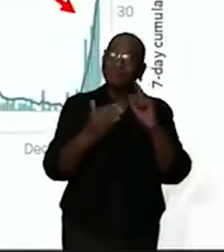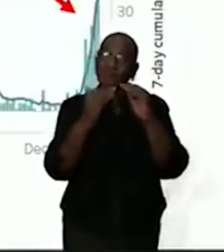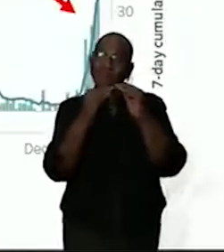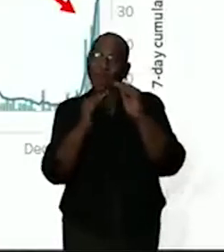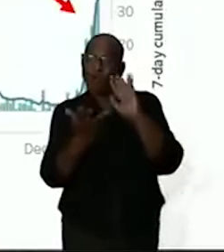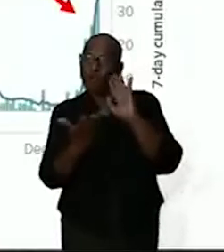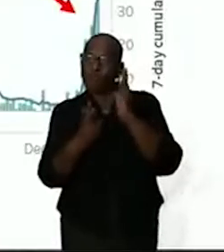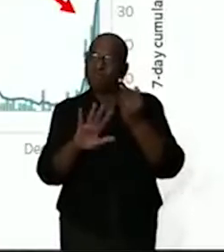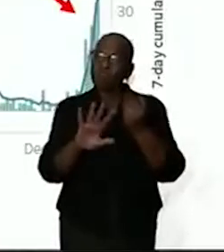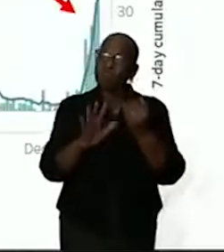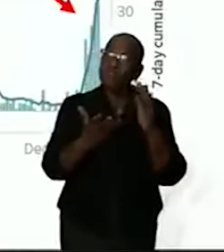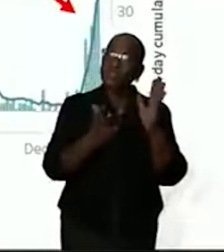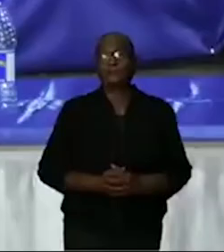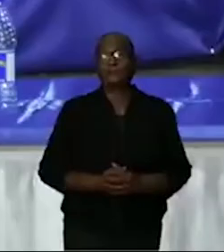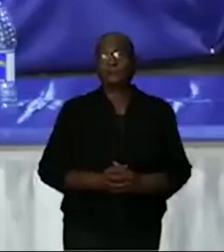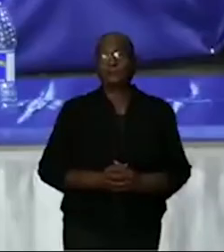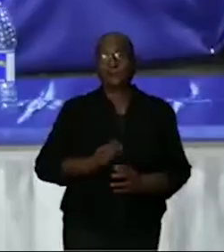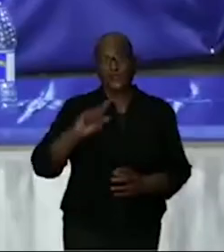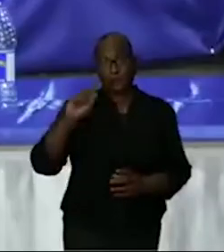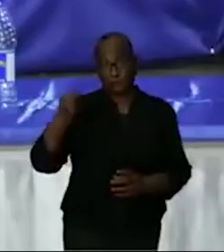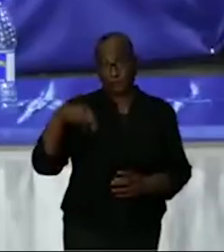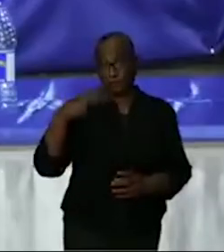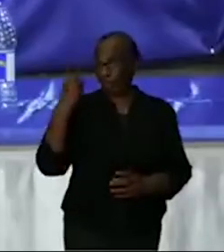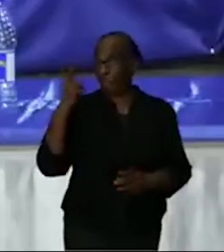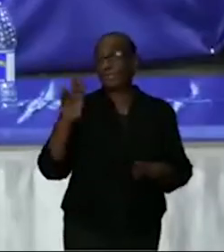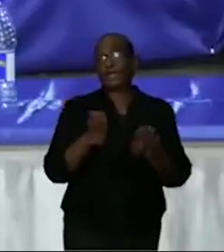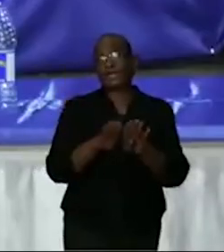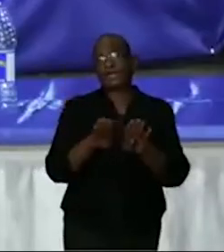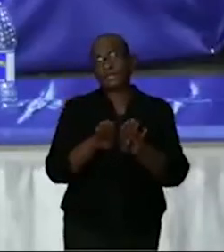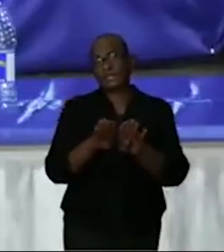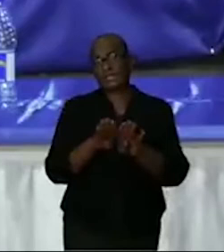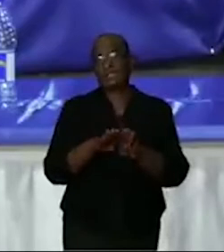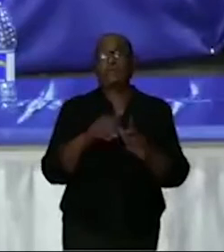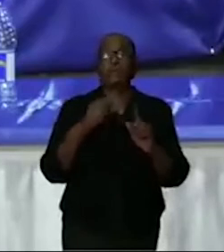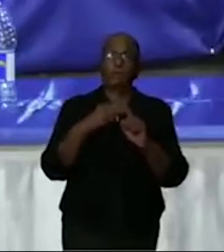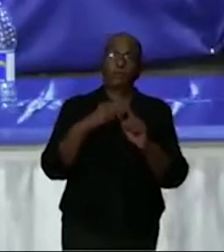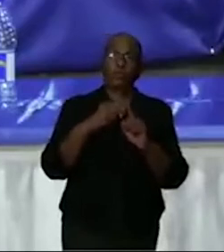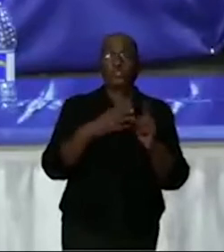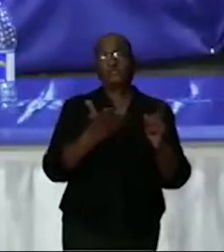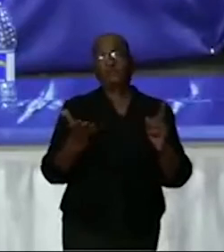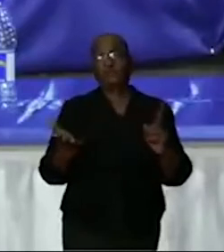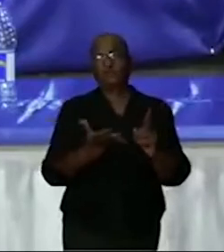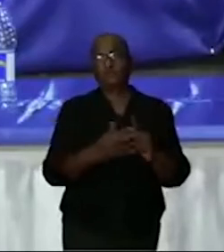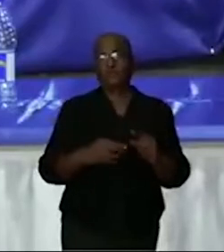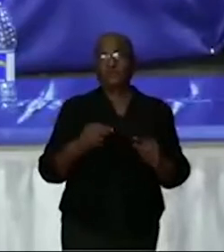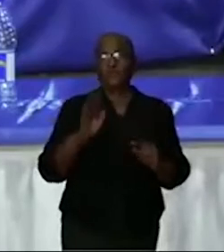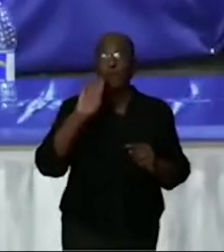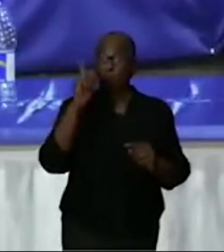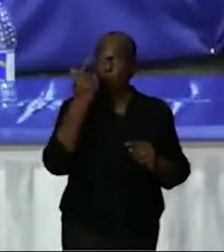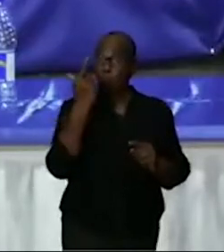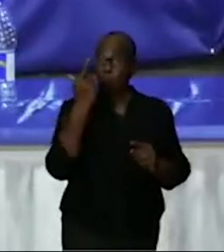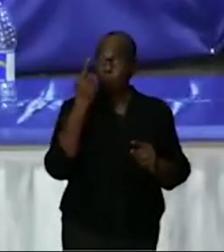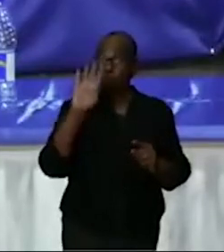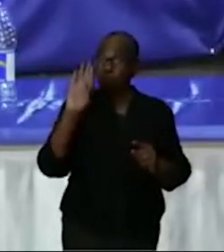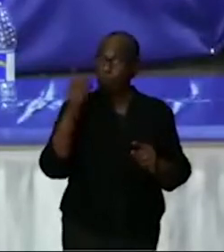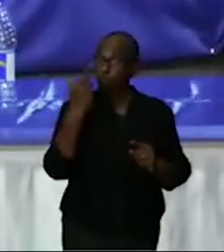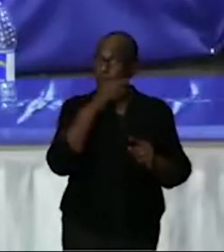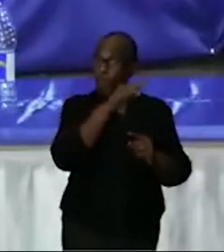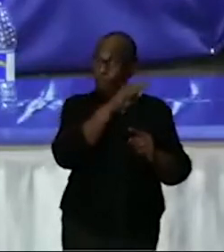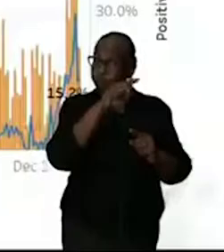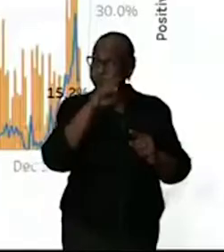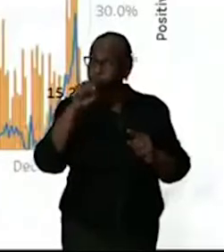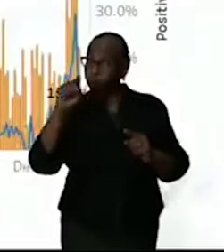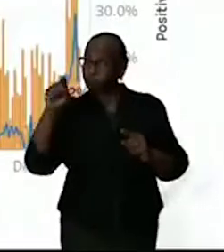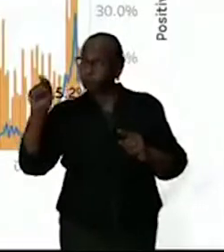ziek bent, laat je testen. De volgende slide geeft hetzelfde weer van de positivity rate. De blauwe lijn die je hier ziet, zie je dat is toegenomen.